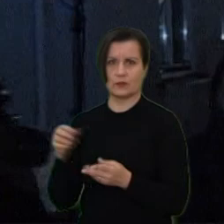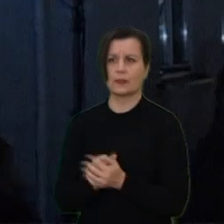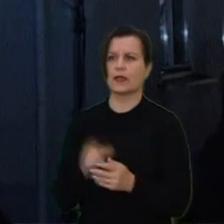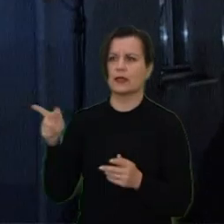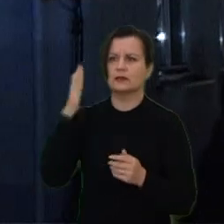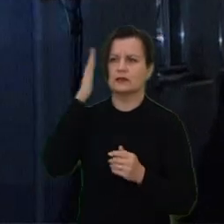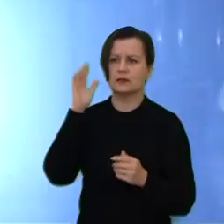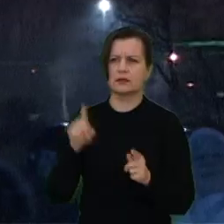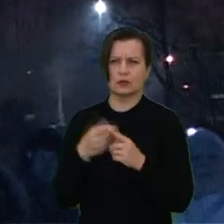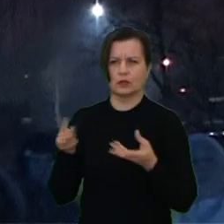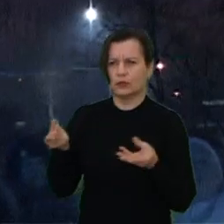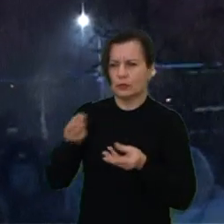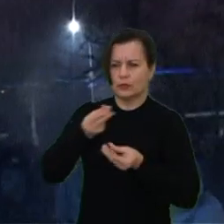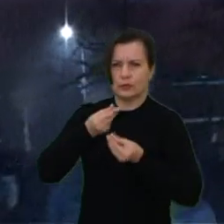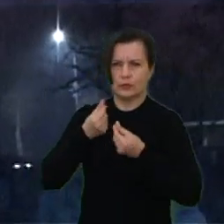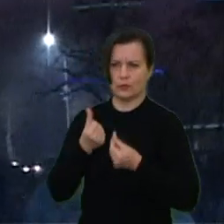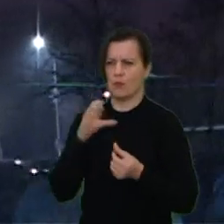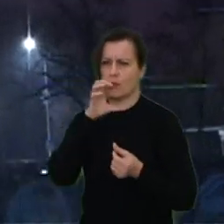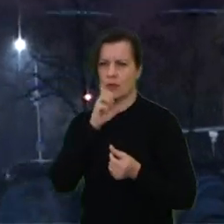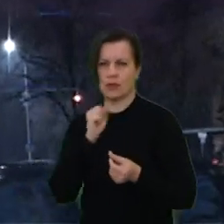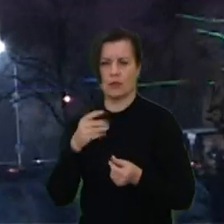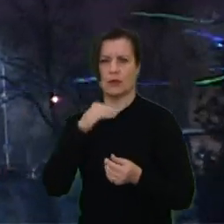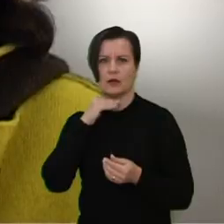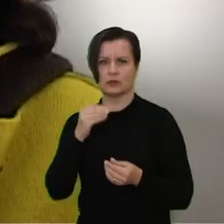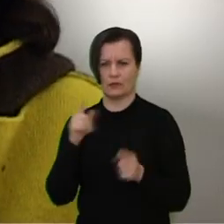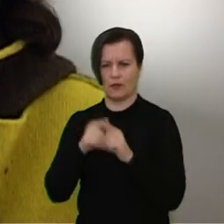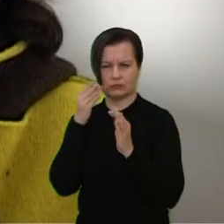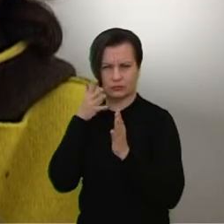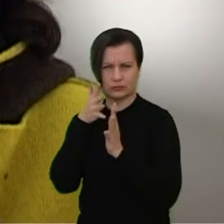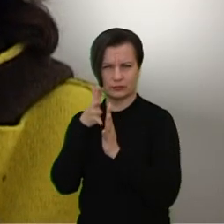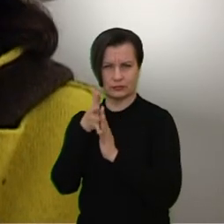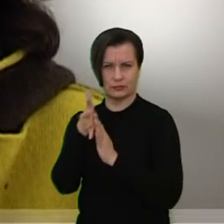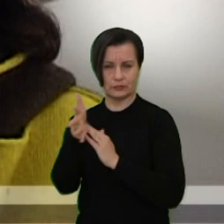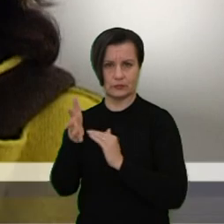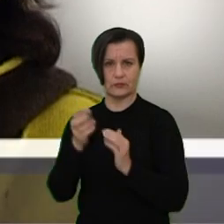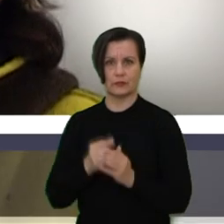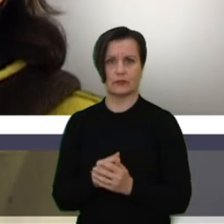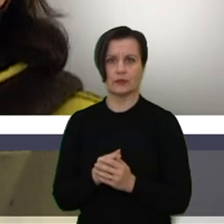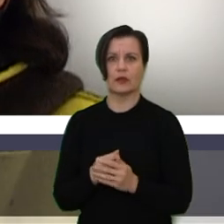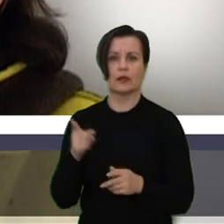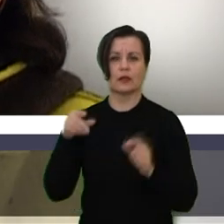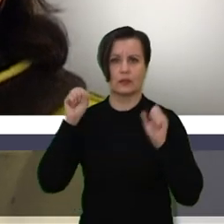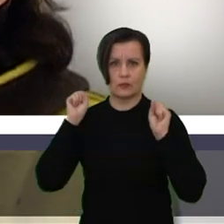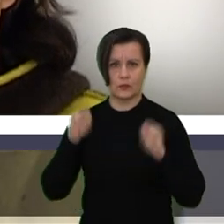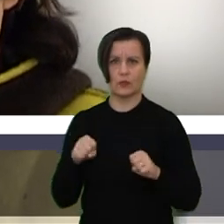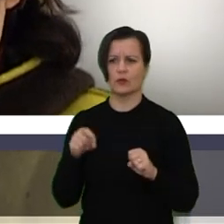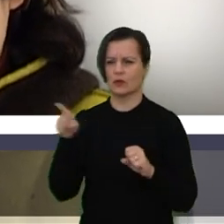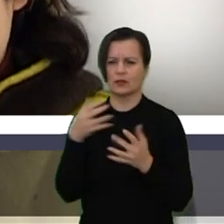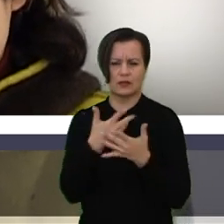sužovėjo universulumu, savo kaip mėžiago, savo paslaptimį, iliuziją, optiškumu, peršvečiamumu